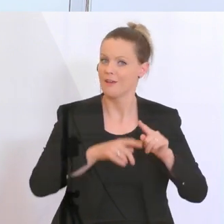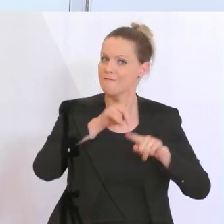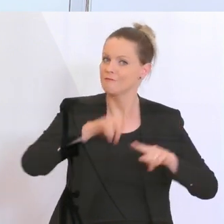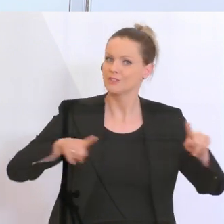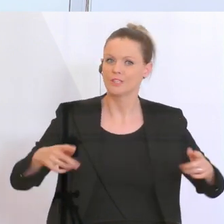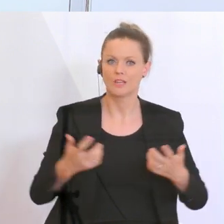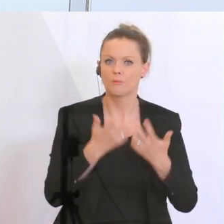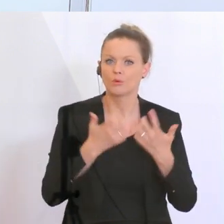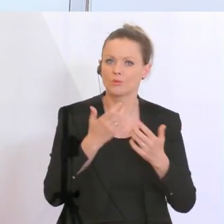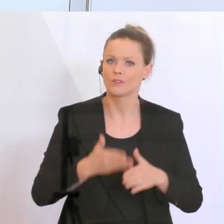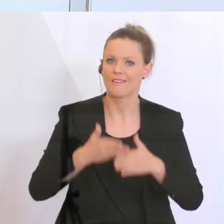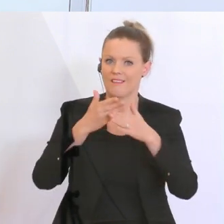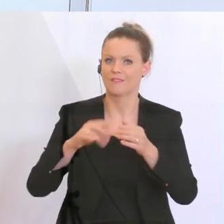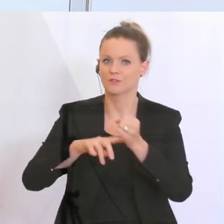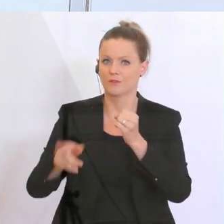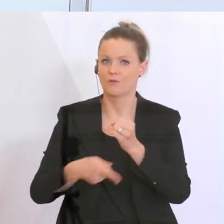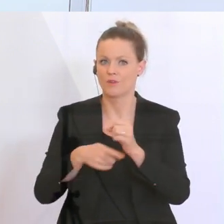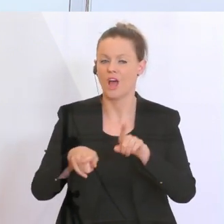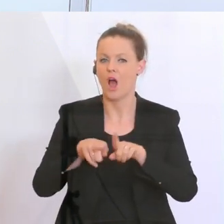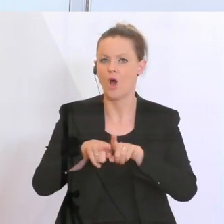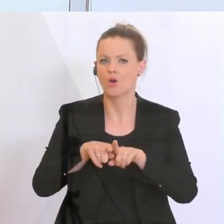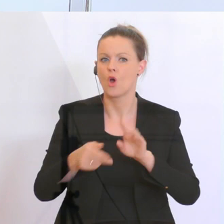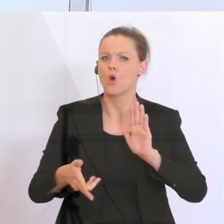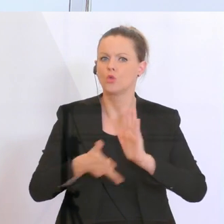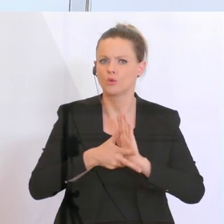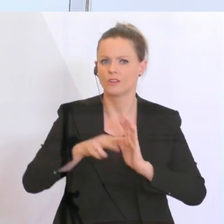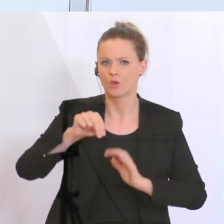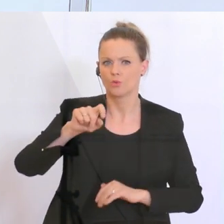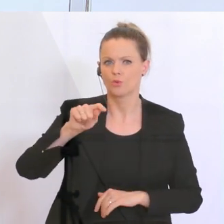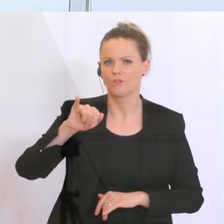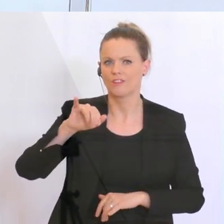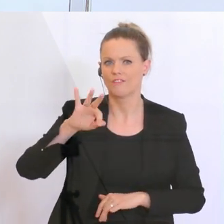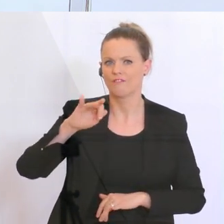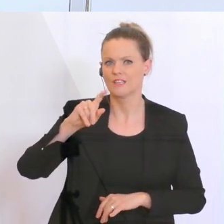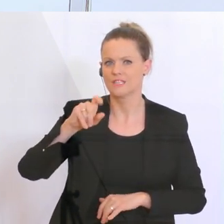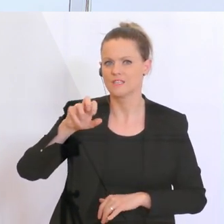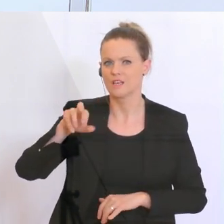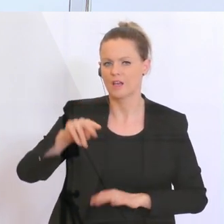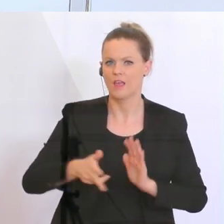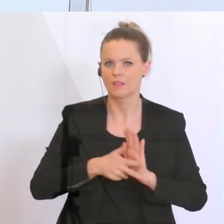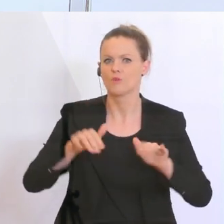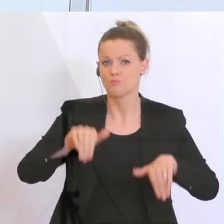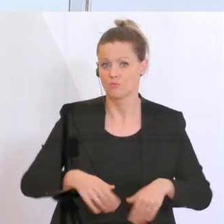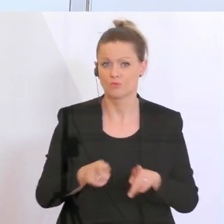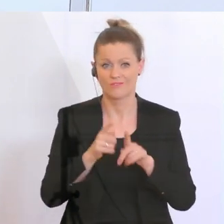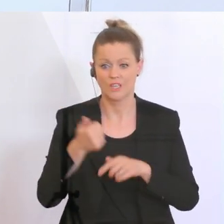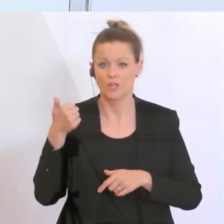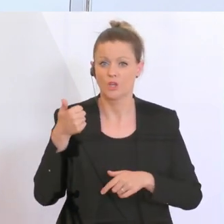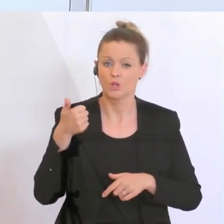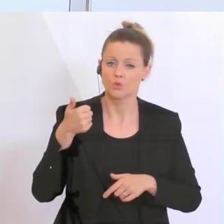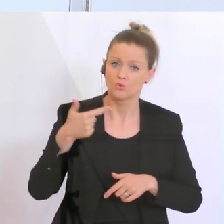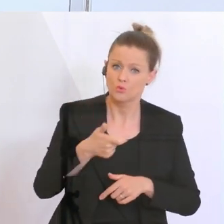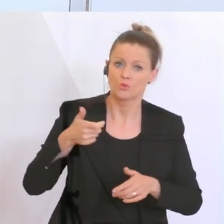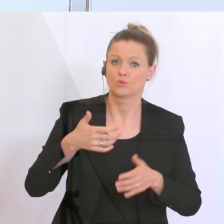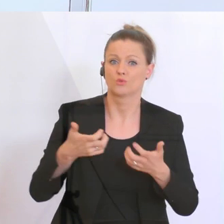Produkte, die verschiedensten Hilfsfonds auch notifizieren lassen müssen. Weitere Notifikationen, wie zum Beispiel vom Zuschussprodukt, die stehen auch aus.